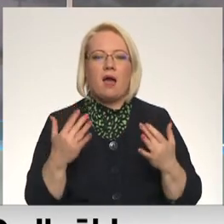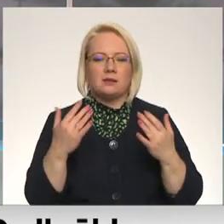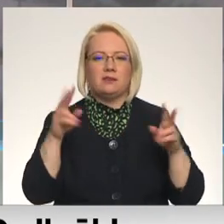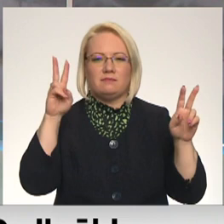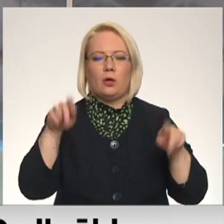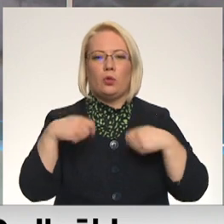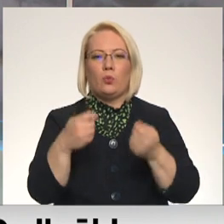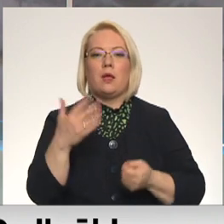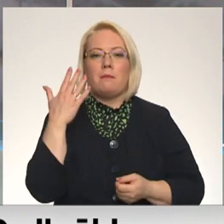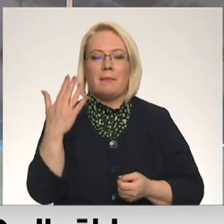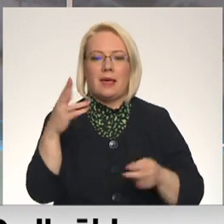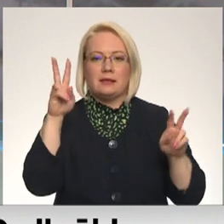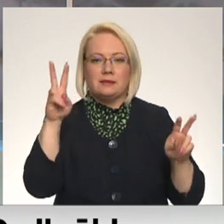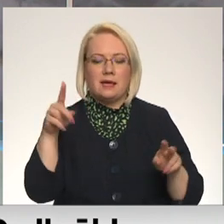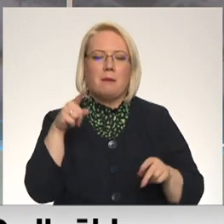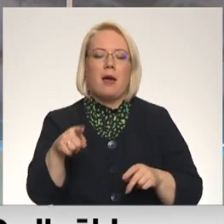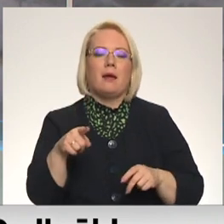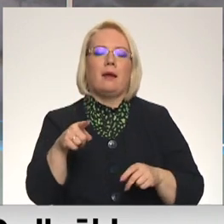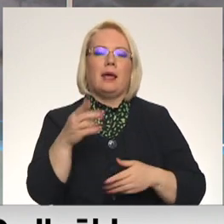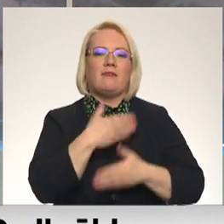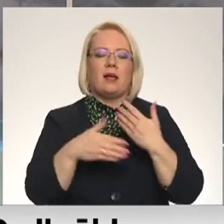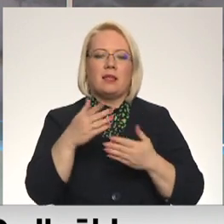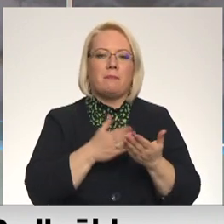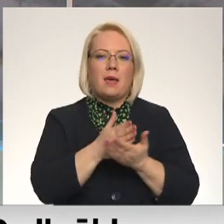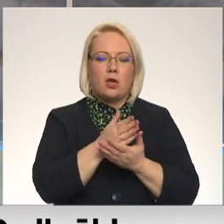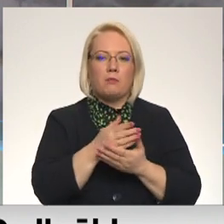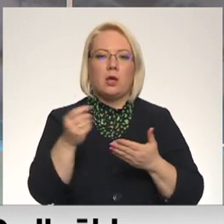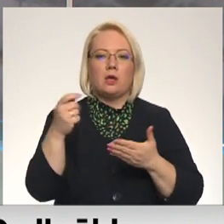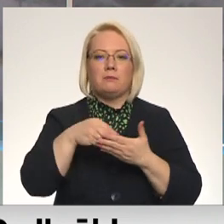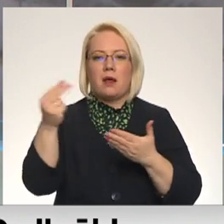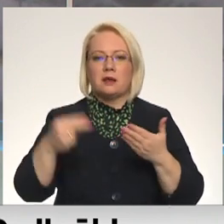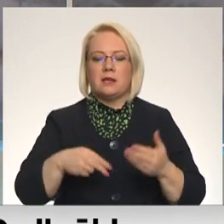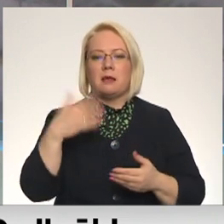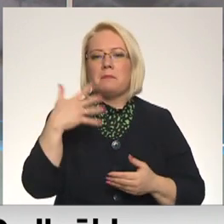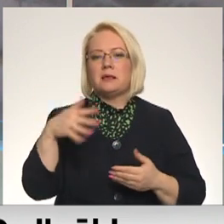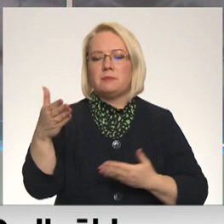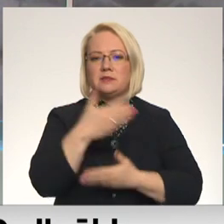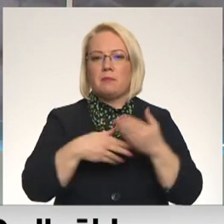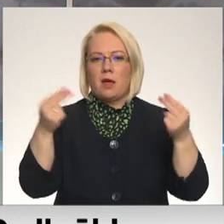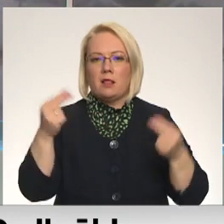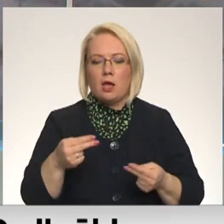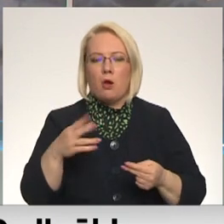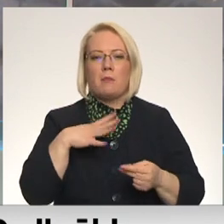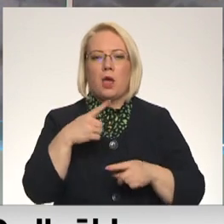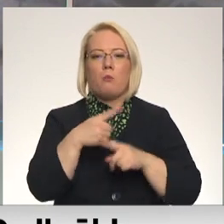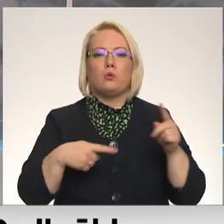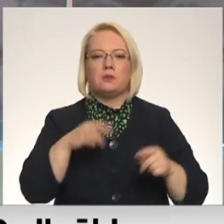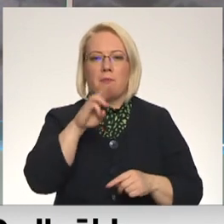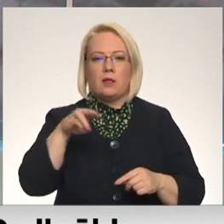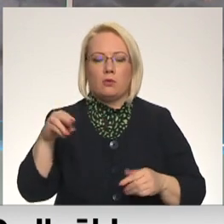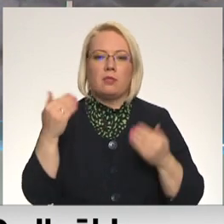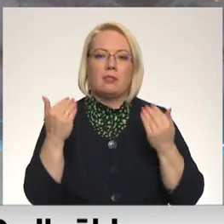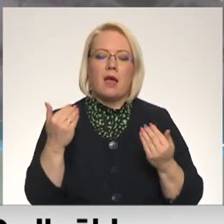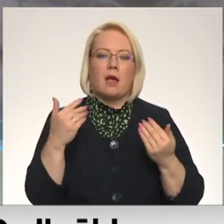piemību cilvēkiem ar invaliditāti noslēgti 50 sadarbības līguma. Akcijā tiks iedots pusmiljons eiro un tagad kādam būs